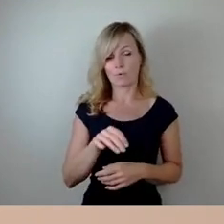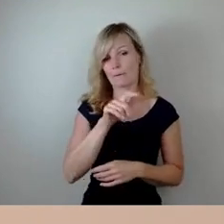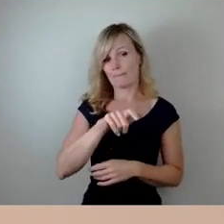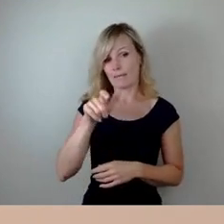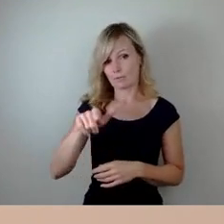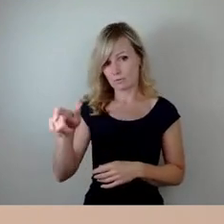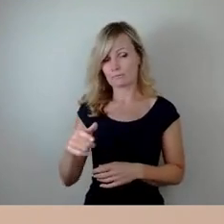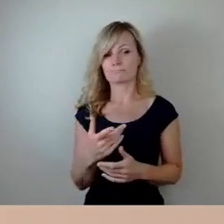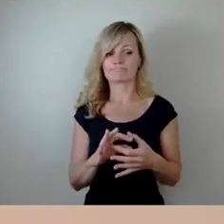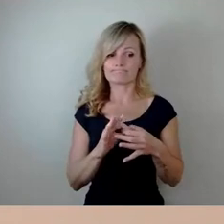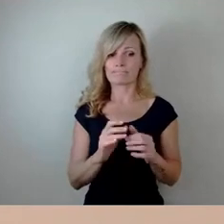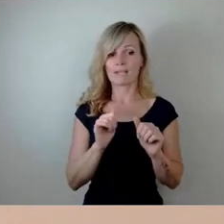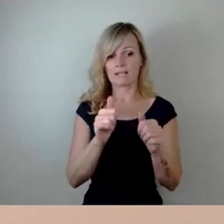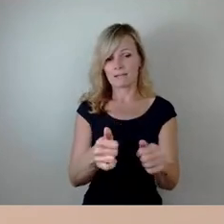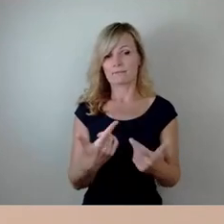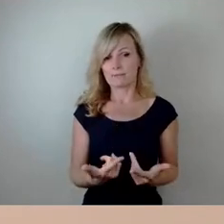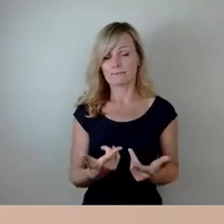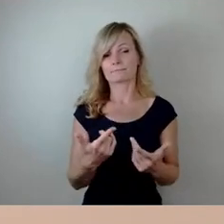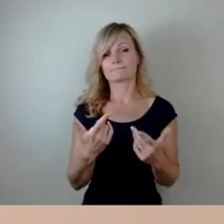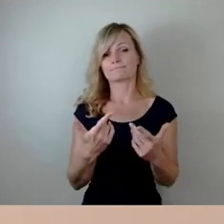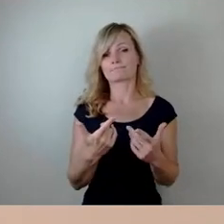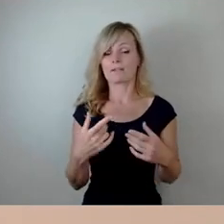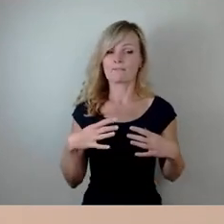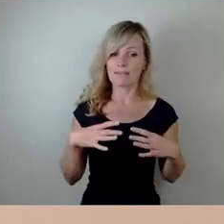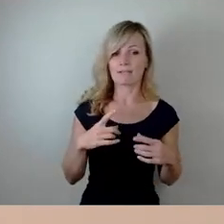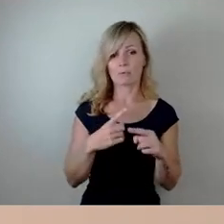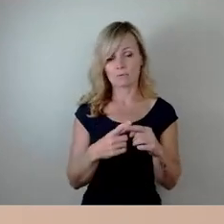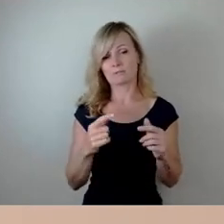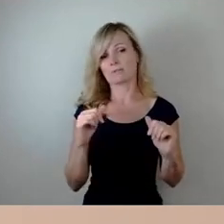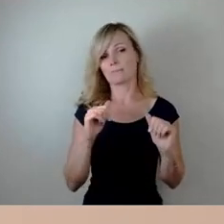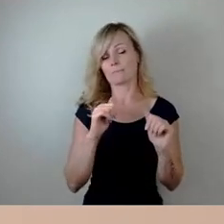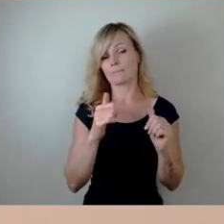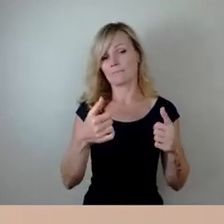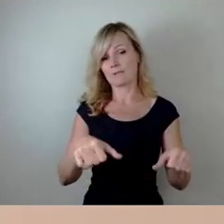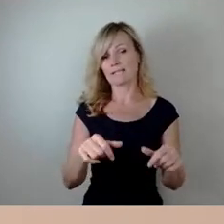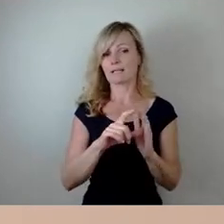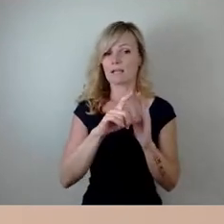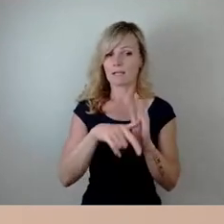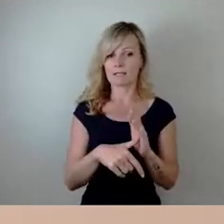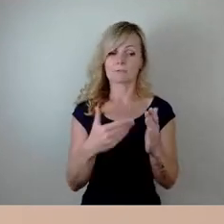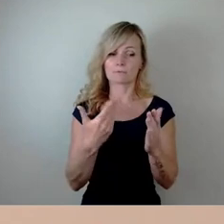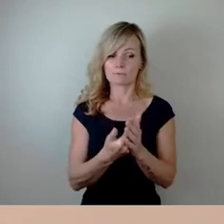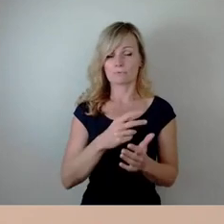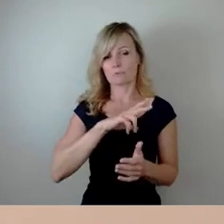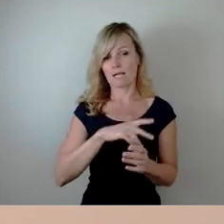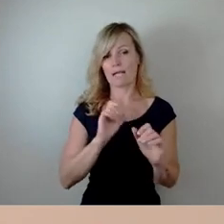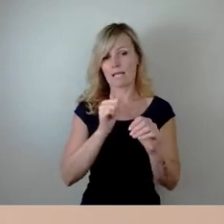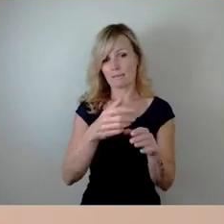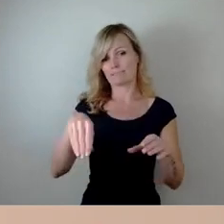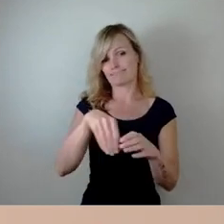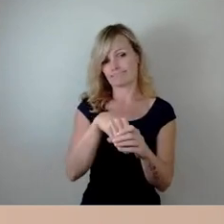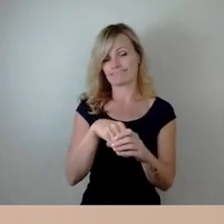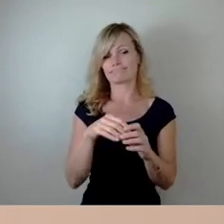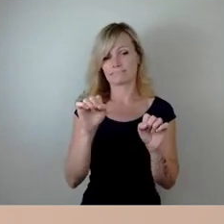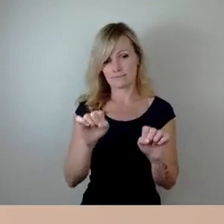Pflichtleistungen, aber auch einer freiwilligen Leistung am sozialen Leben teilzunehmen. Uns